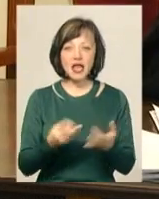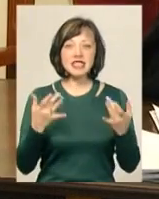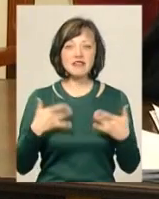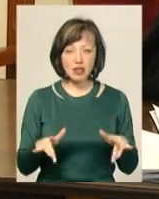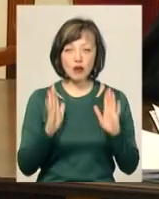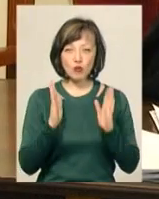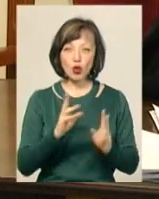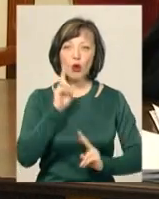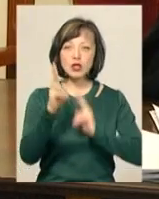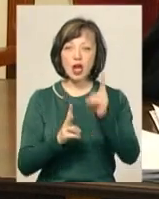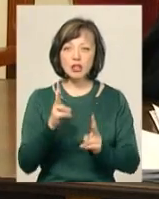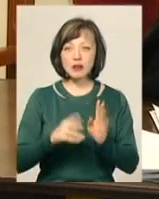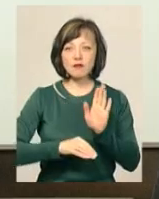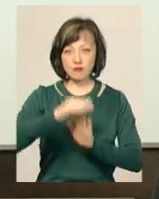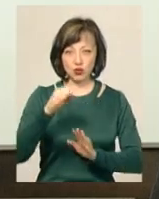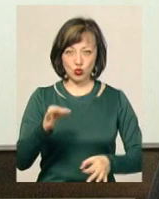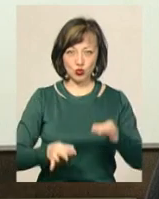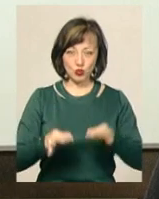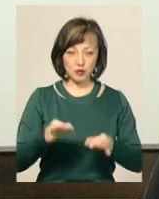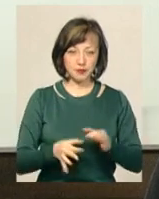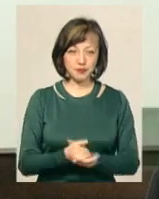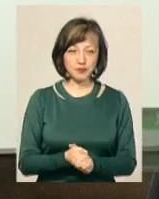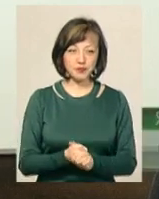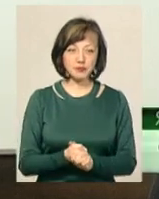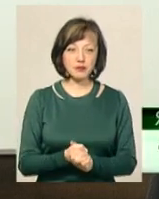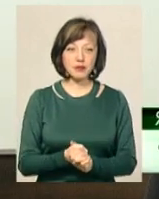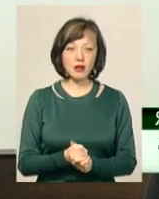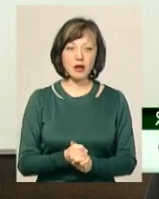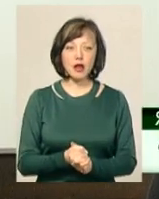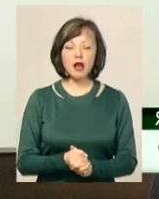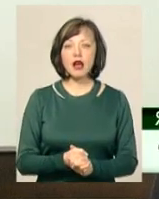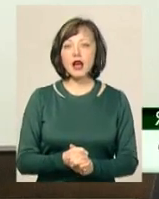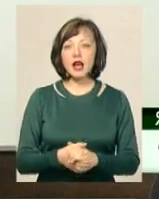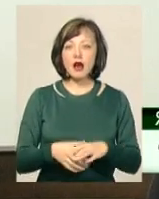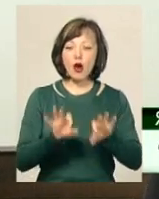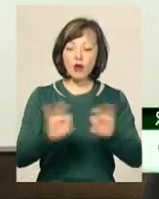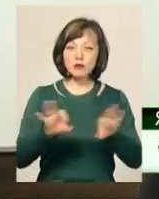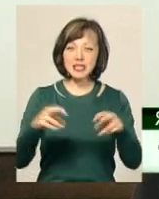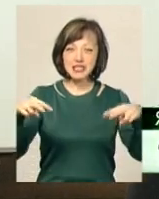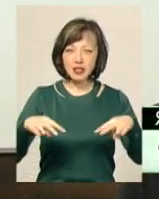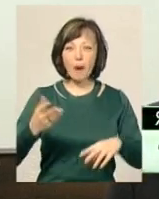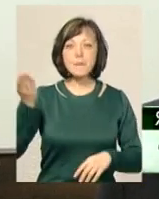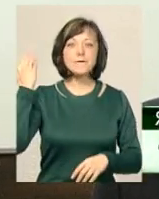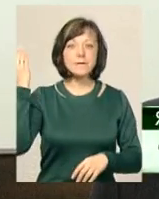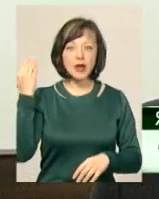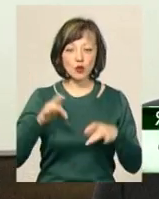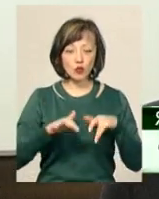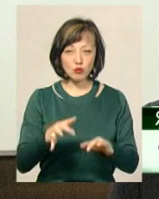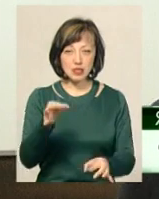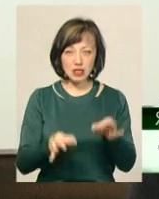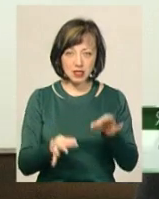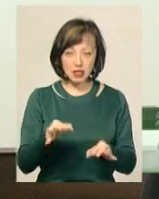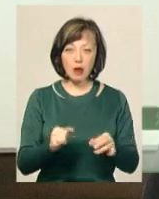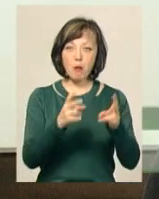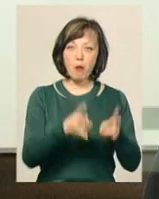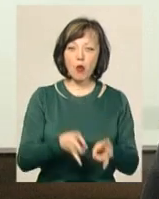оскаржуватиме у суді третьої інстанції. Свідчення на минулому засіданні свідків, і в тому числі можна їх рухувати потерпілими,